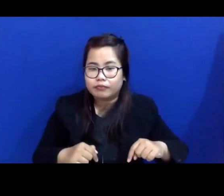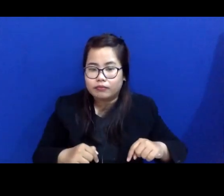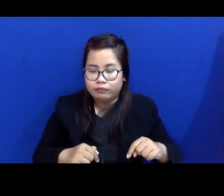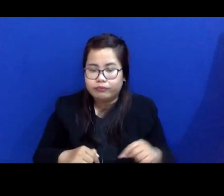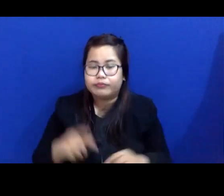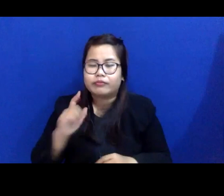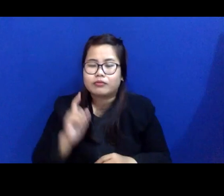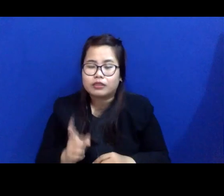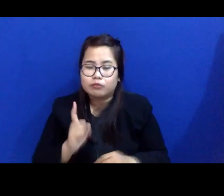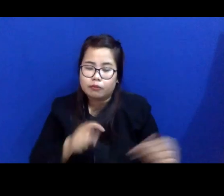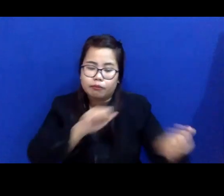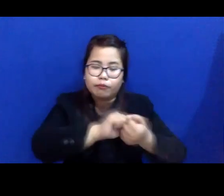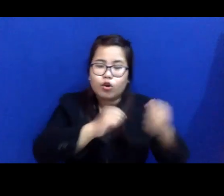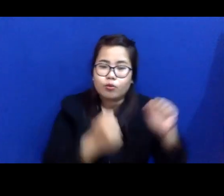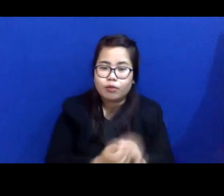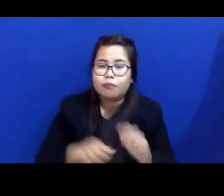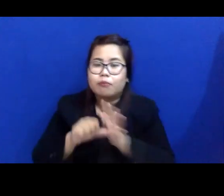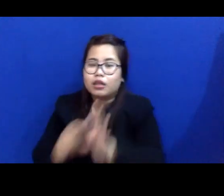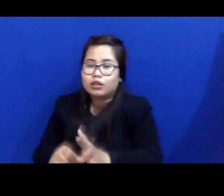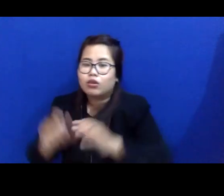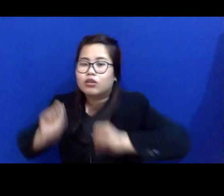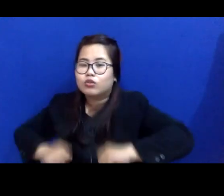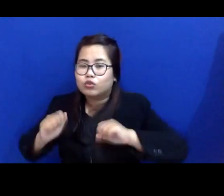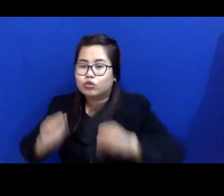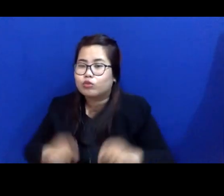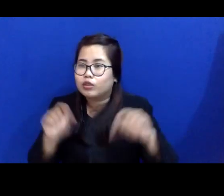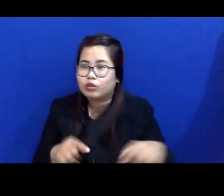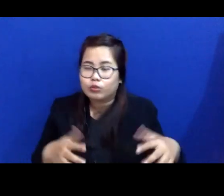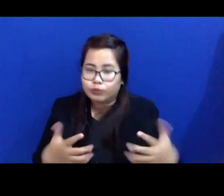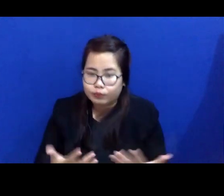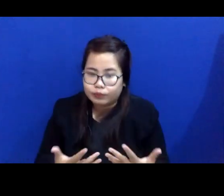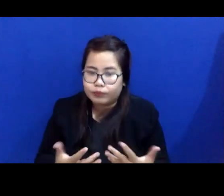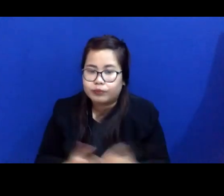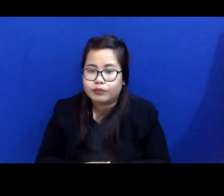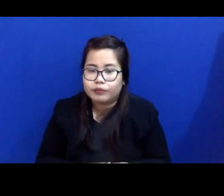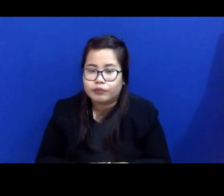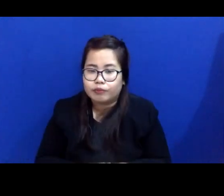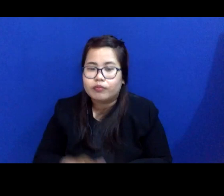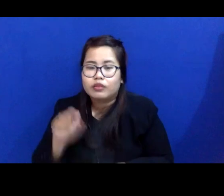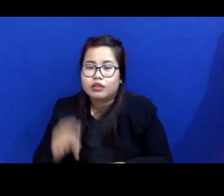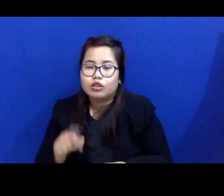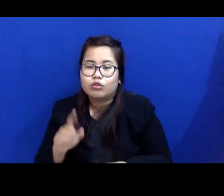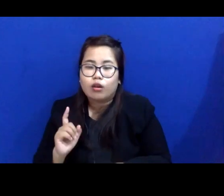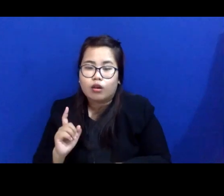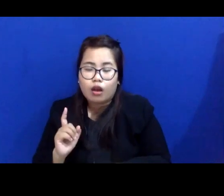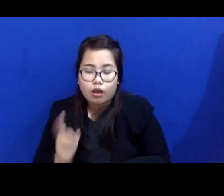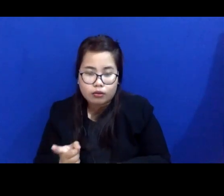Karena problem bantuan hukum itu, itu adalah